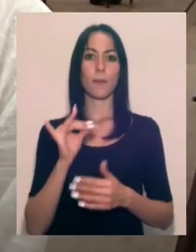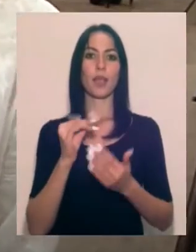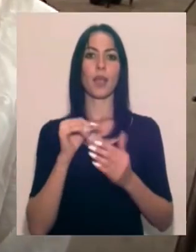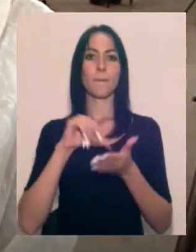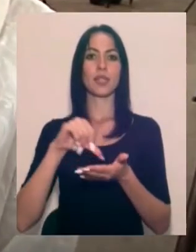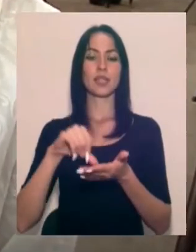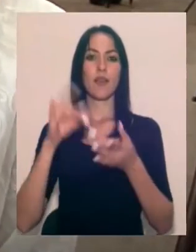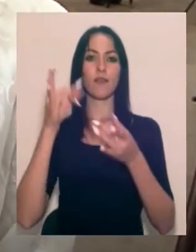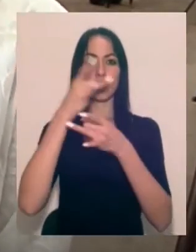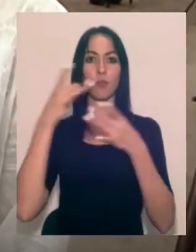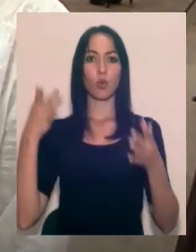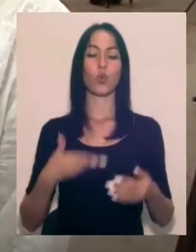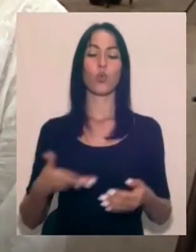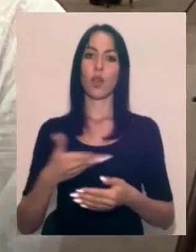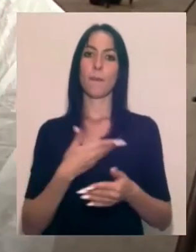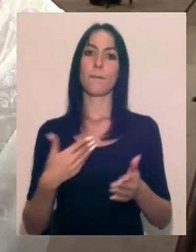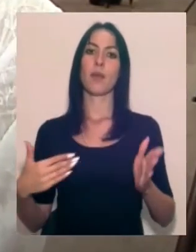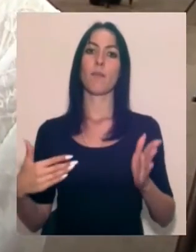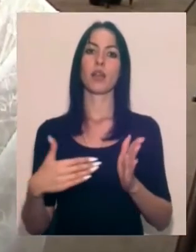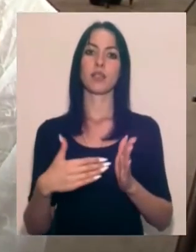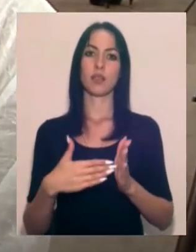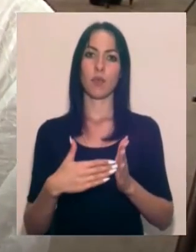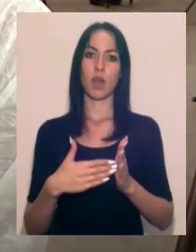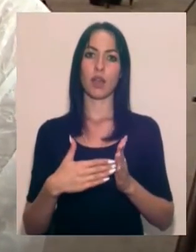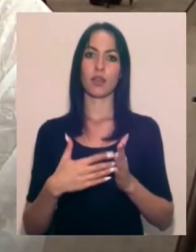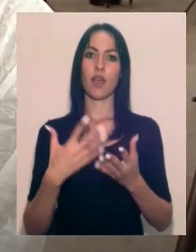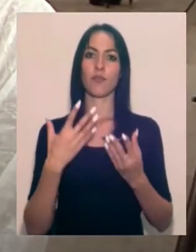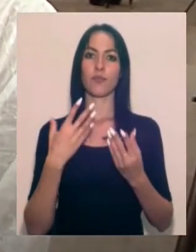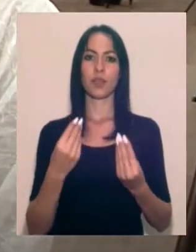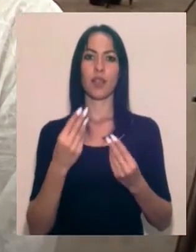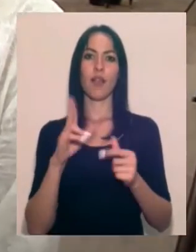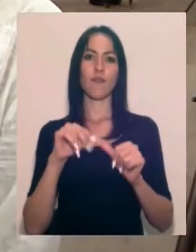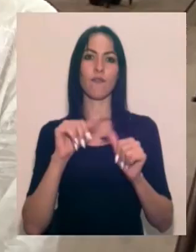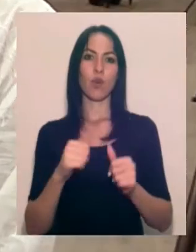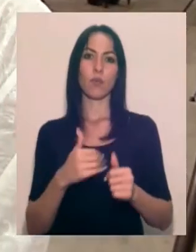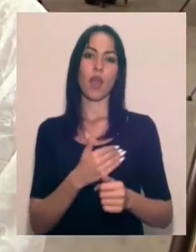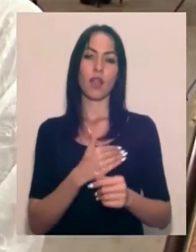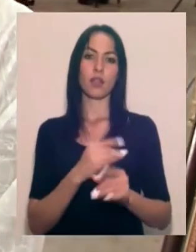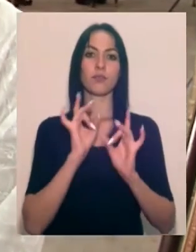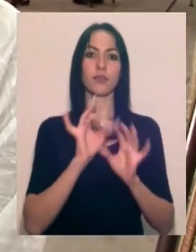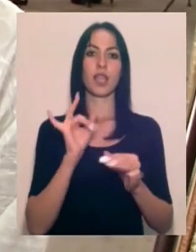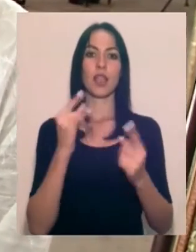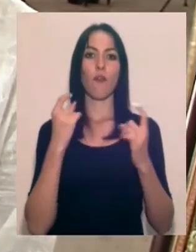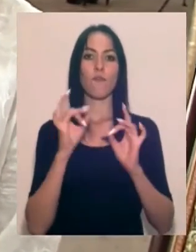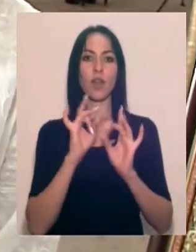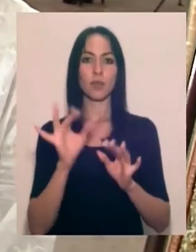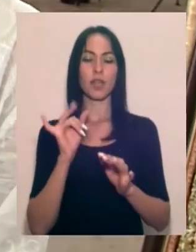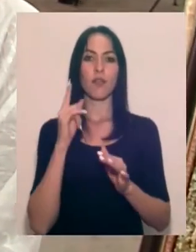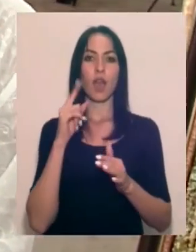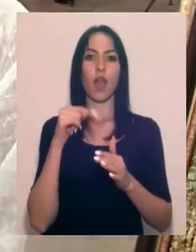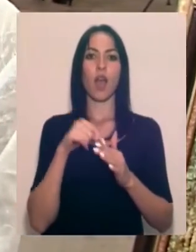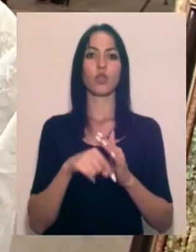культури ми максимально в позумінній формі хочемо доносити і інформувати, і осознанно